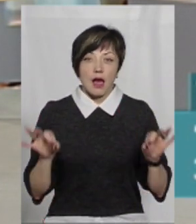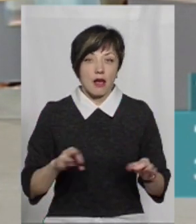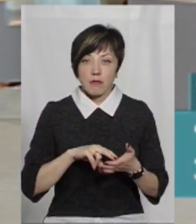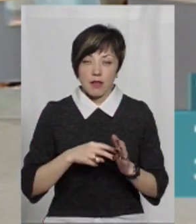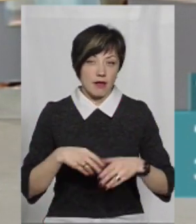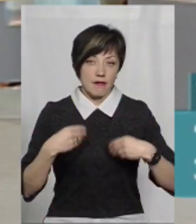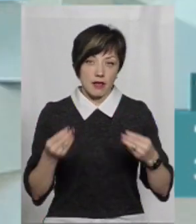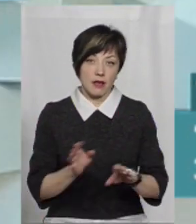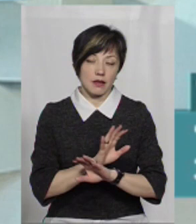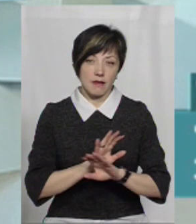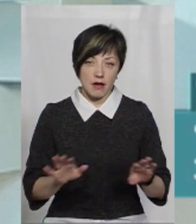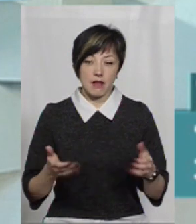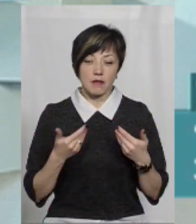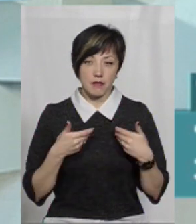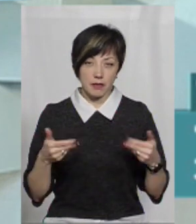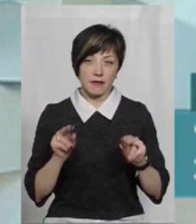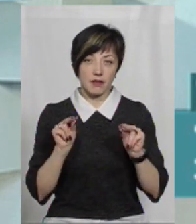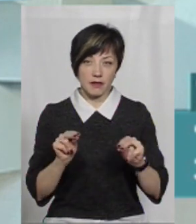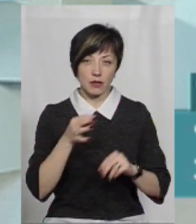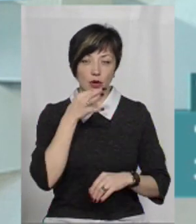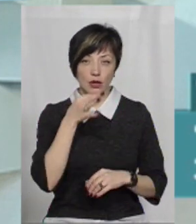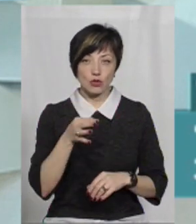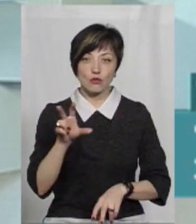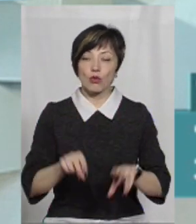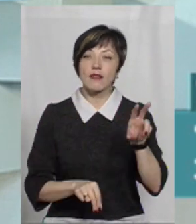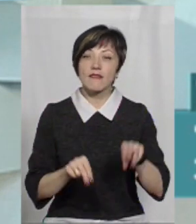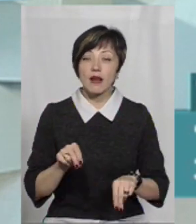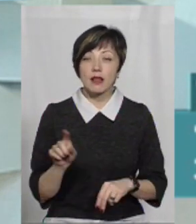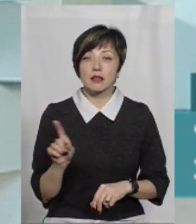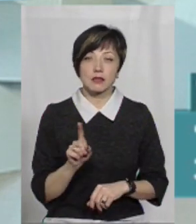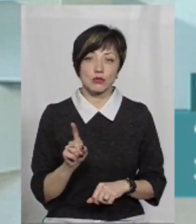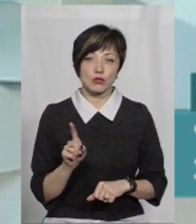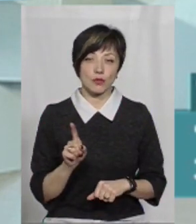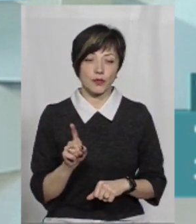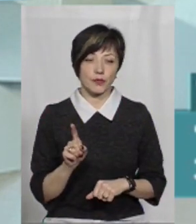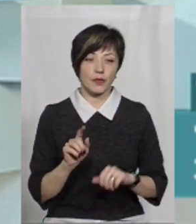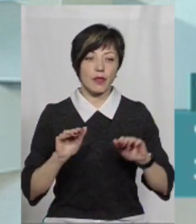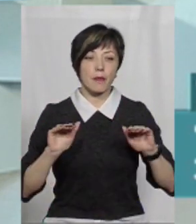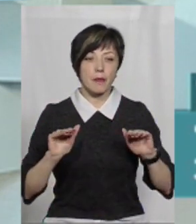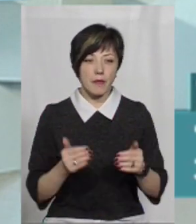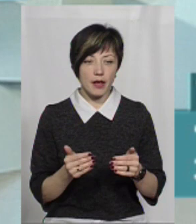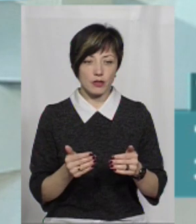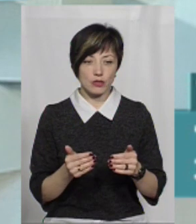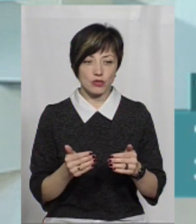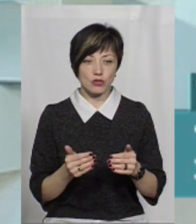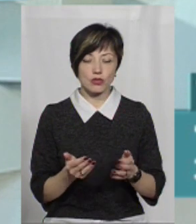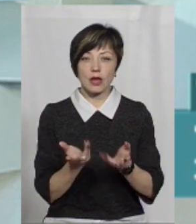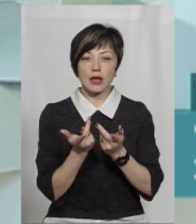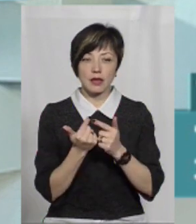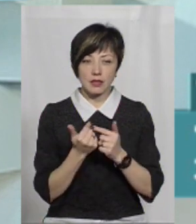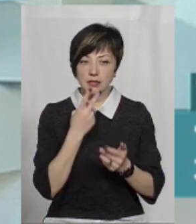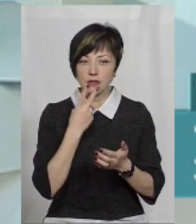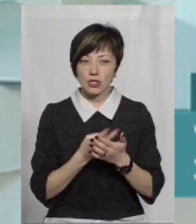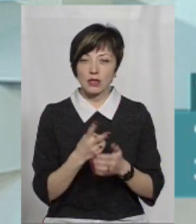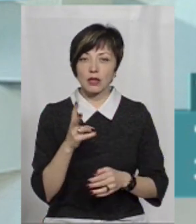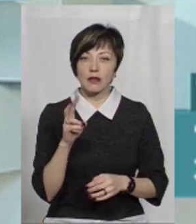не давали. Ми, відверто кажучи, сподівалися на меншу кількість, зважаючи